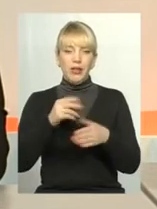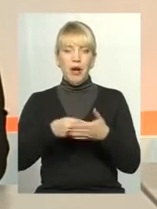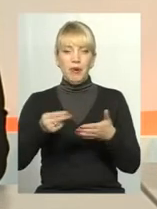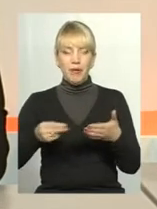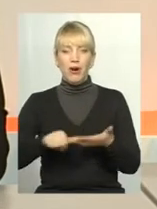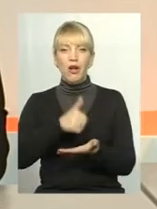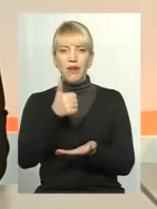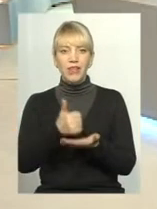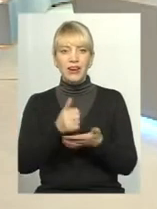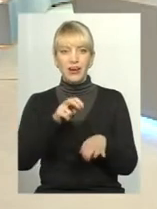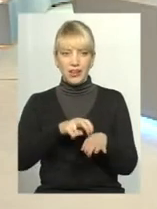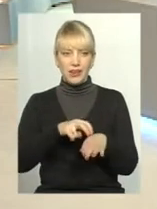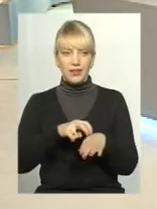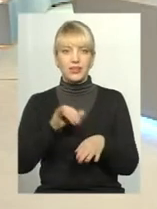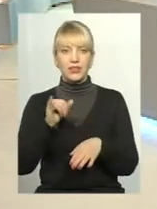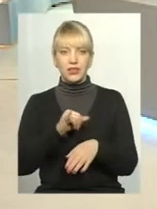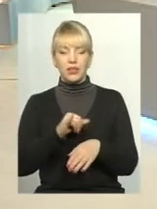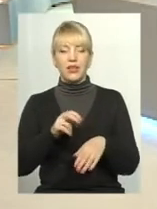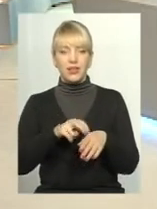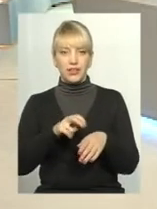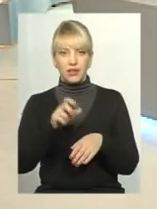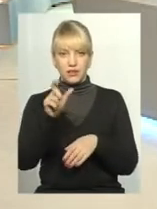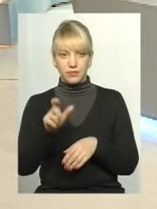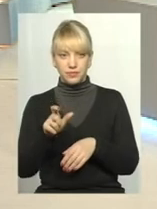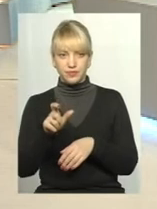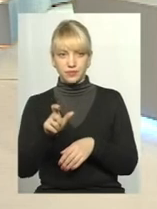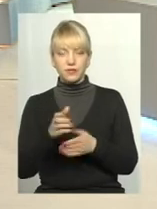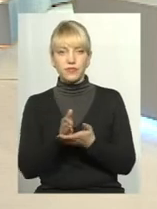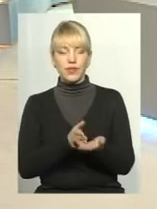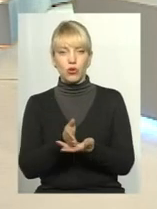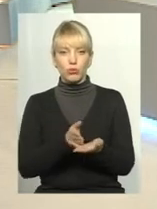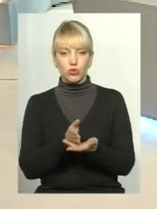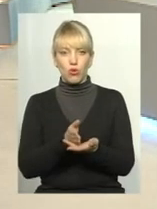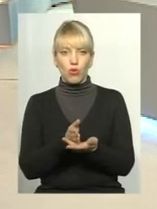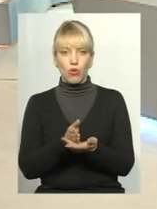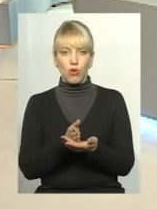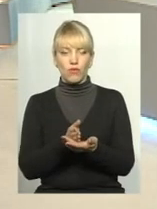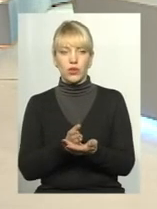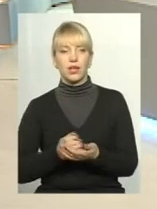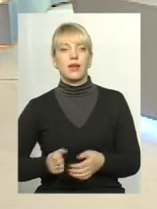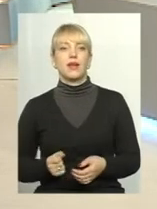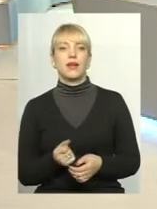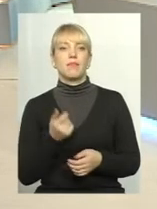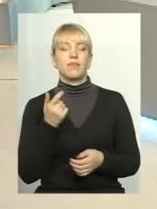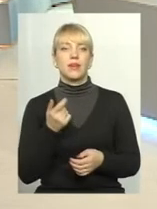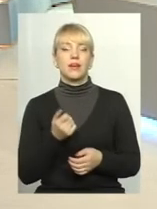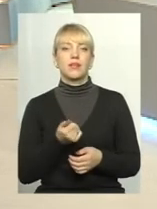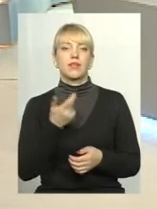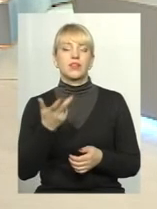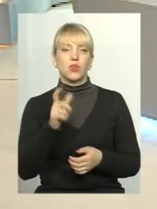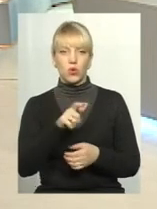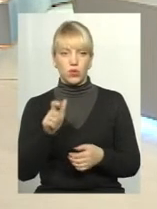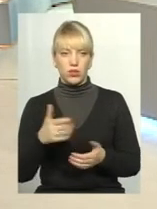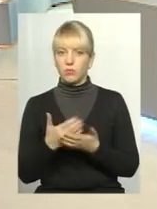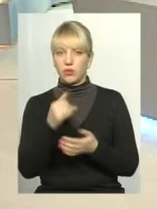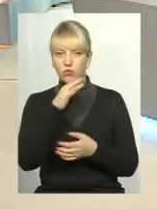головний лікар. І лікар обслуговує певну кількість пацієнтів. Не може лікар, наприклад, набрати